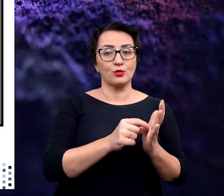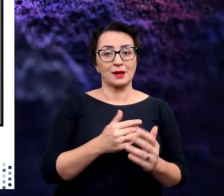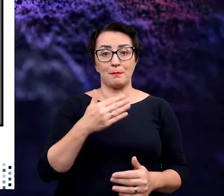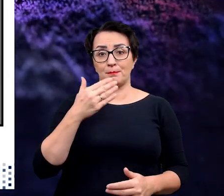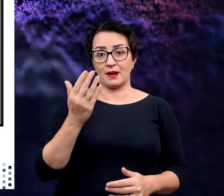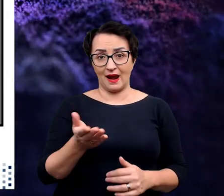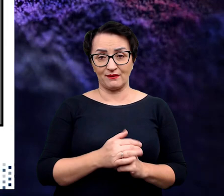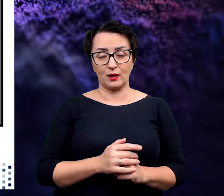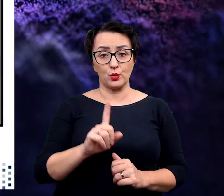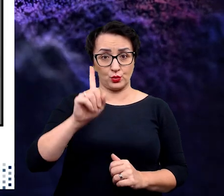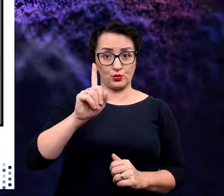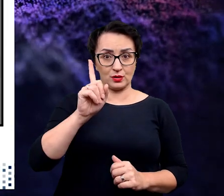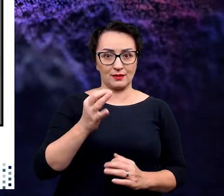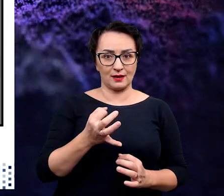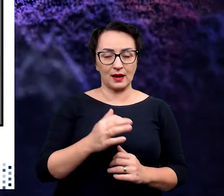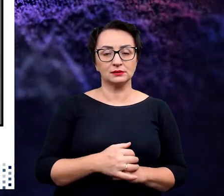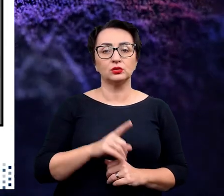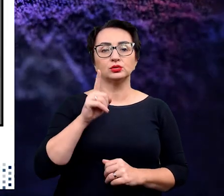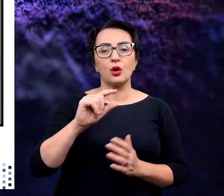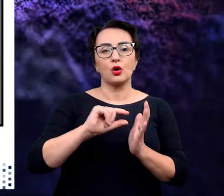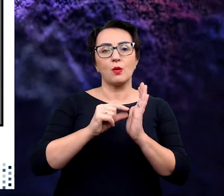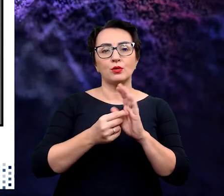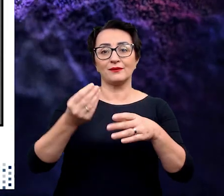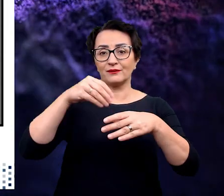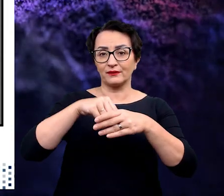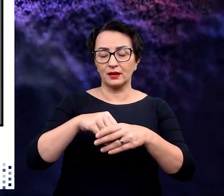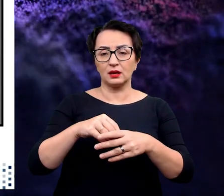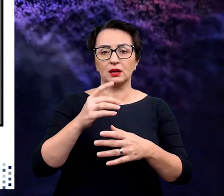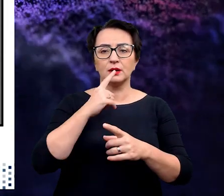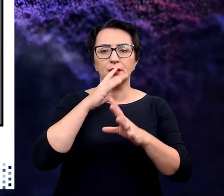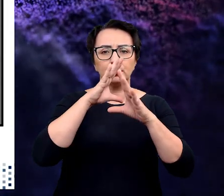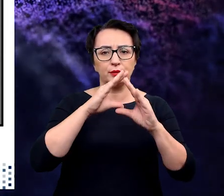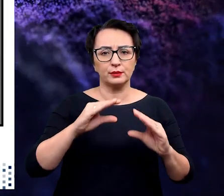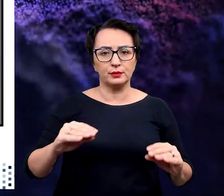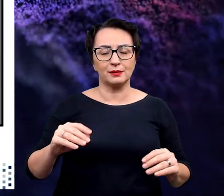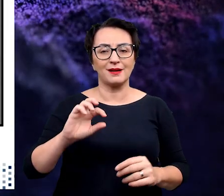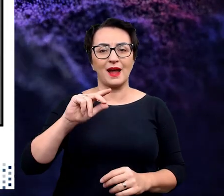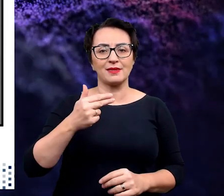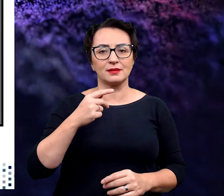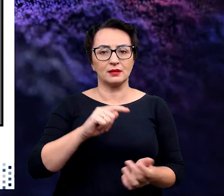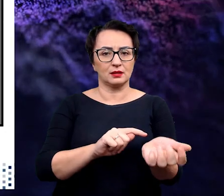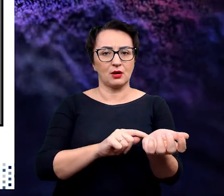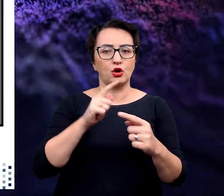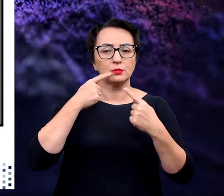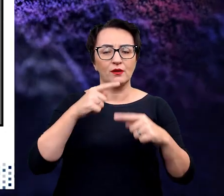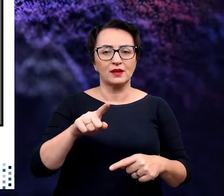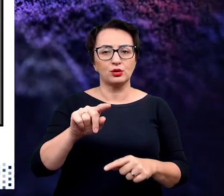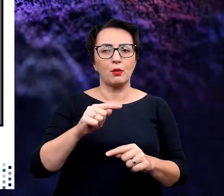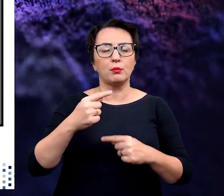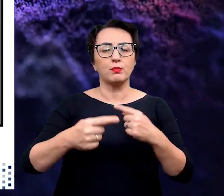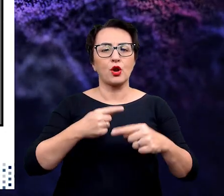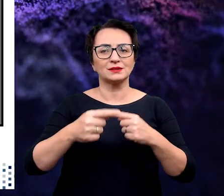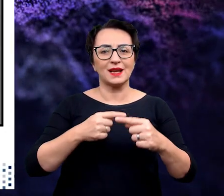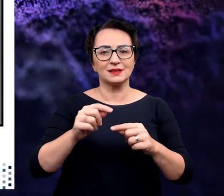ta komórka po prawej stronie, w tym momencie u góry, to jest komórka, w której wyciszono gen odpowiedzialny za proces